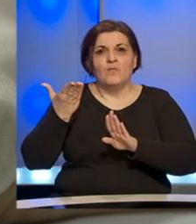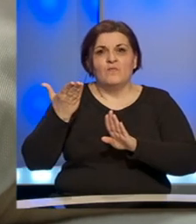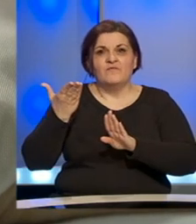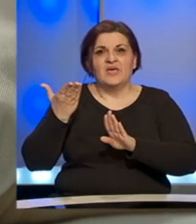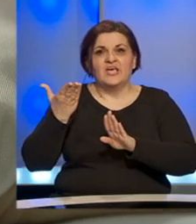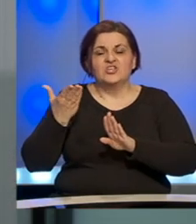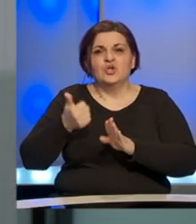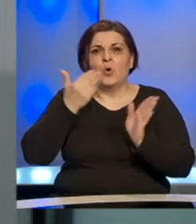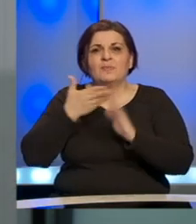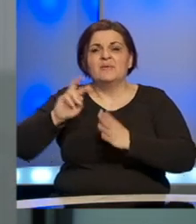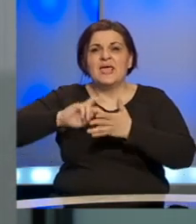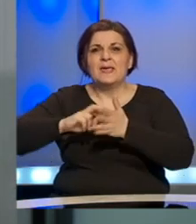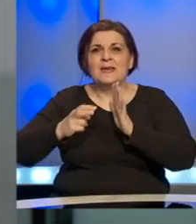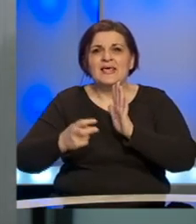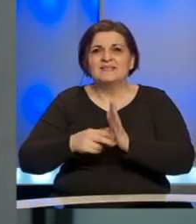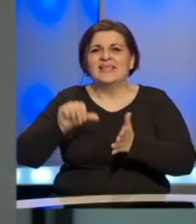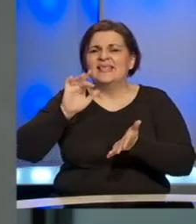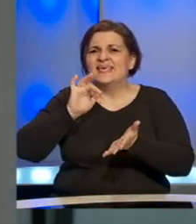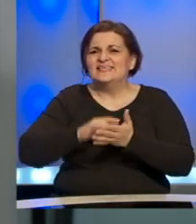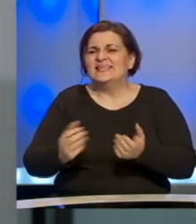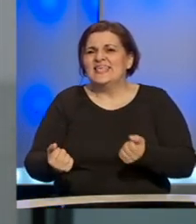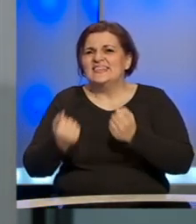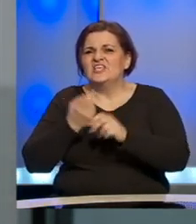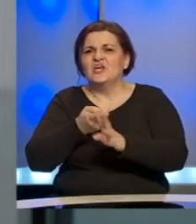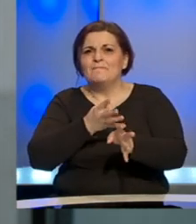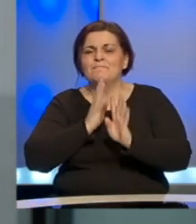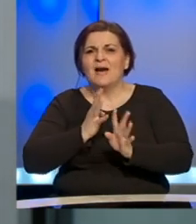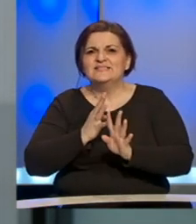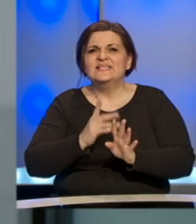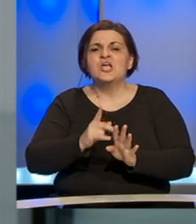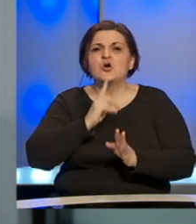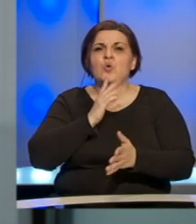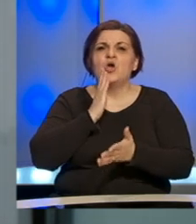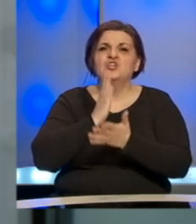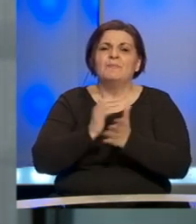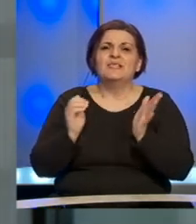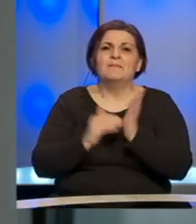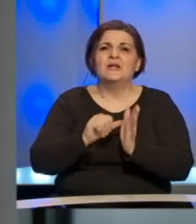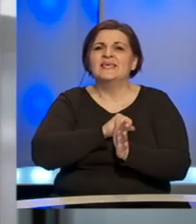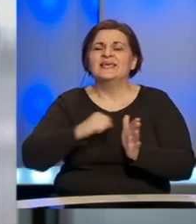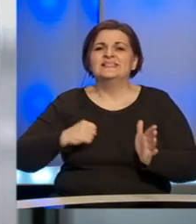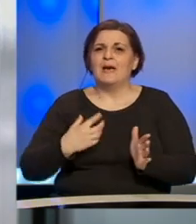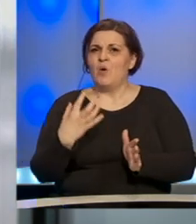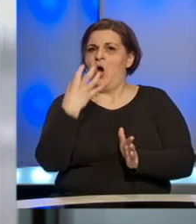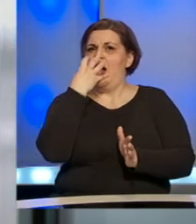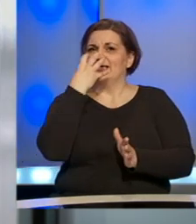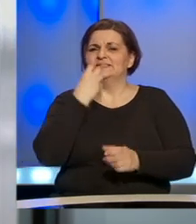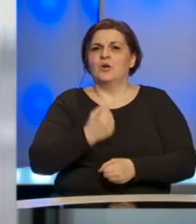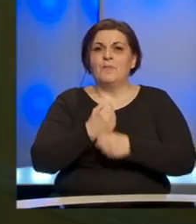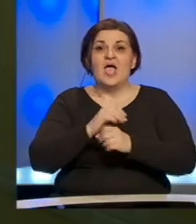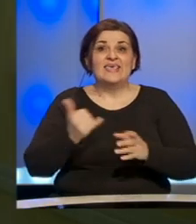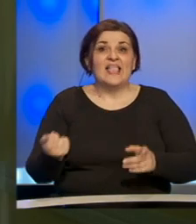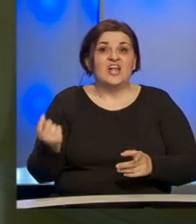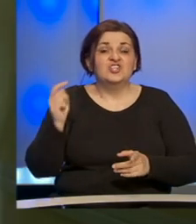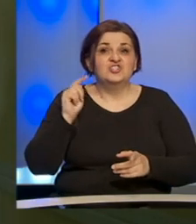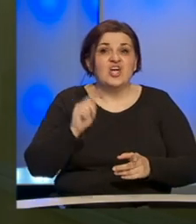oni su u prvom redu planirani za srednje teške pacijente odnosno pacijente kojima će biti potrebna samo kiseonik podrška. Da li će